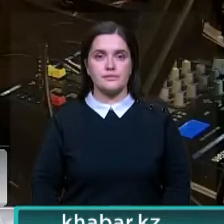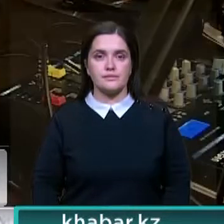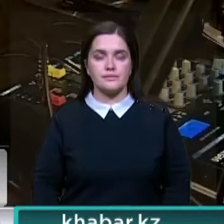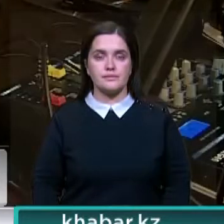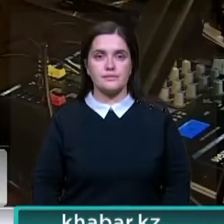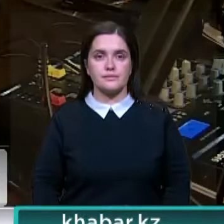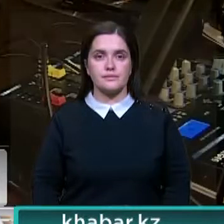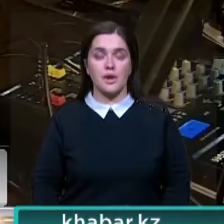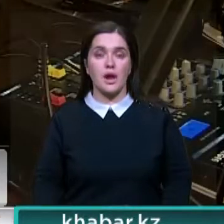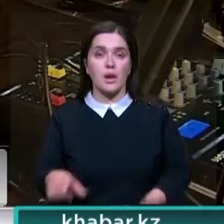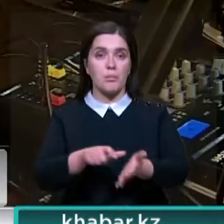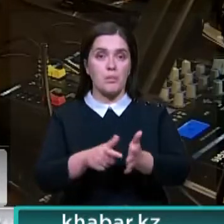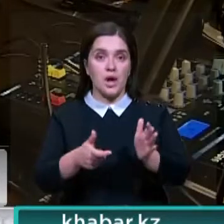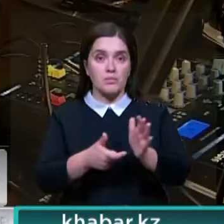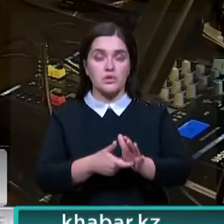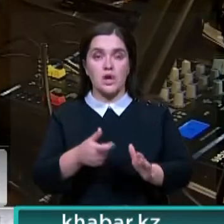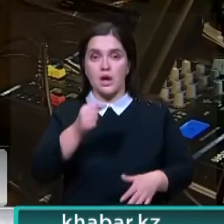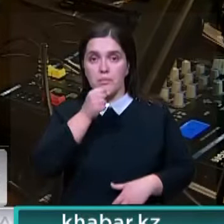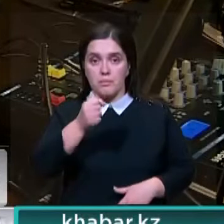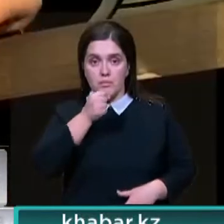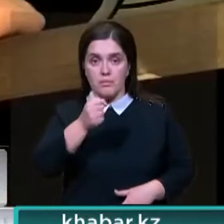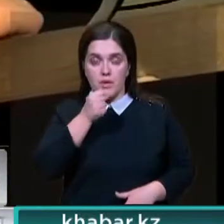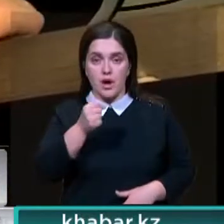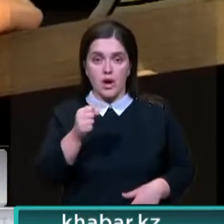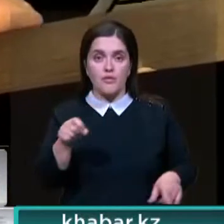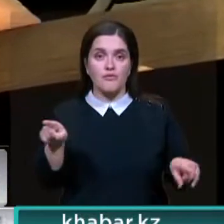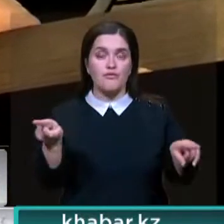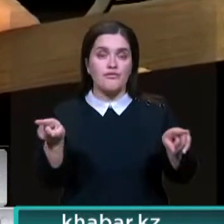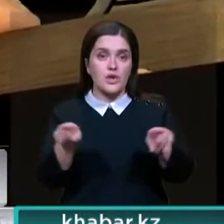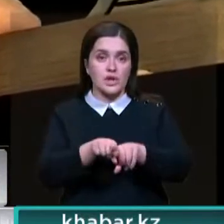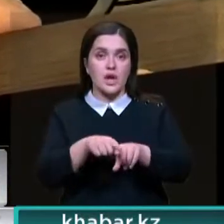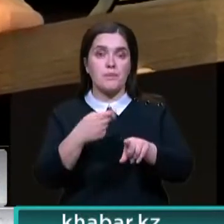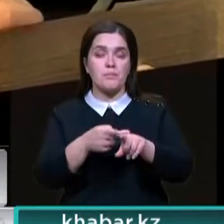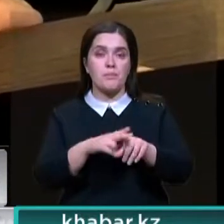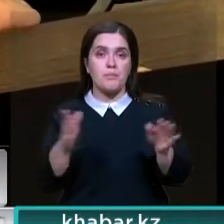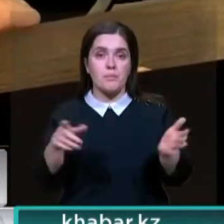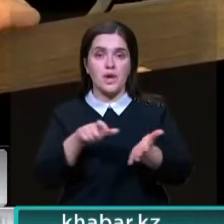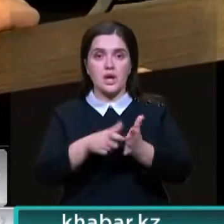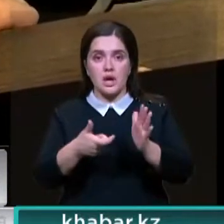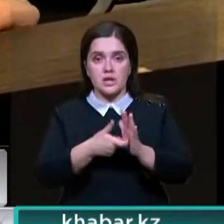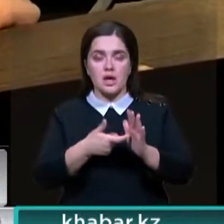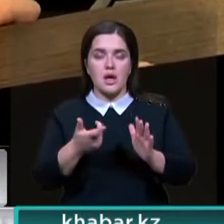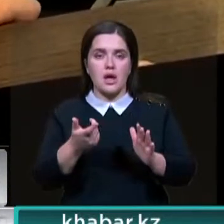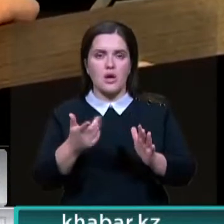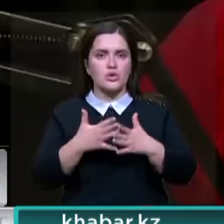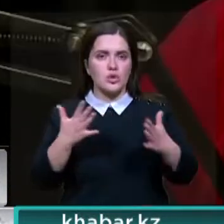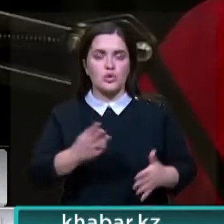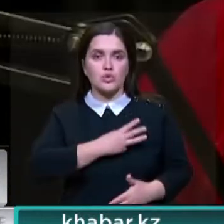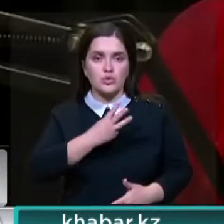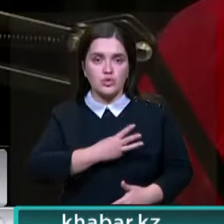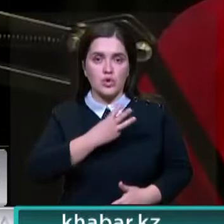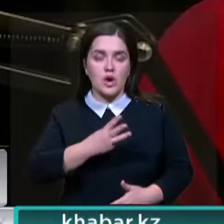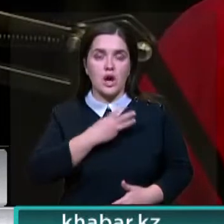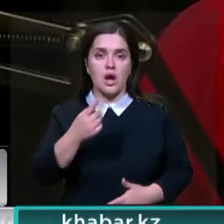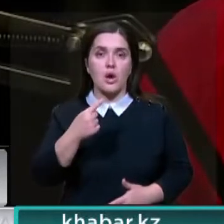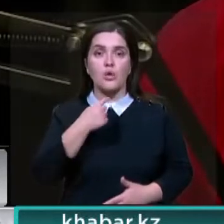Крохотное помещение, пара микрофонов и ноутбук. Вот так сейчас выглядит маленькая редакция людей с широкой душой. Нурбек Турганов –